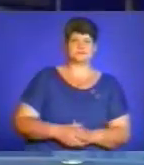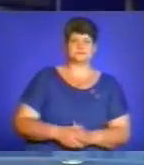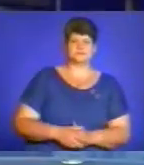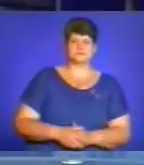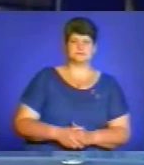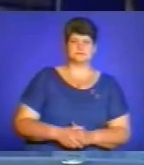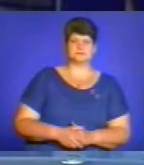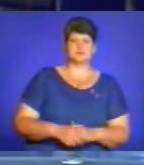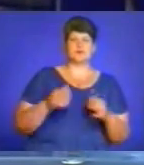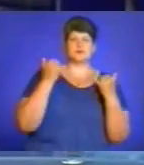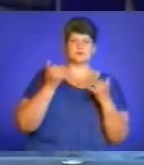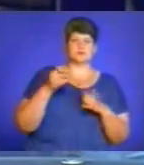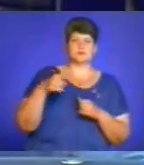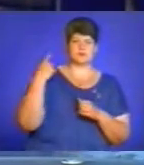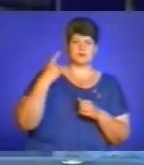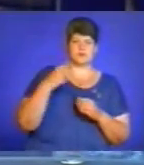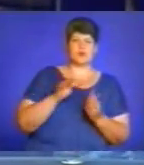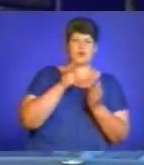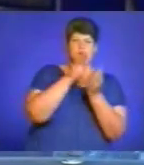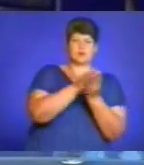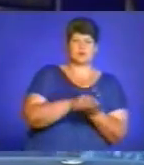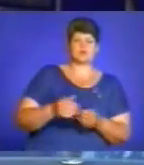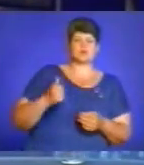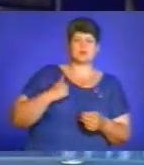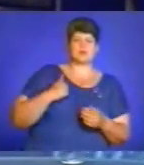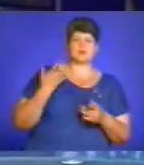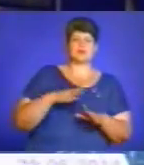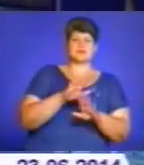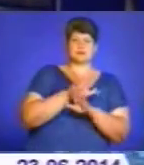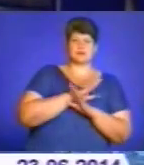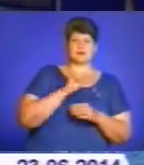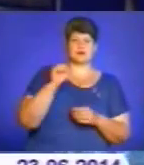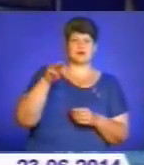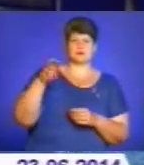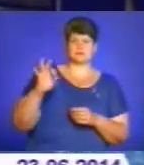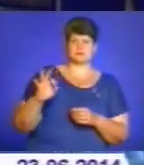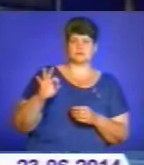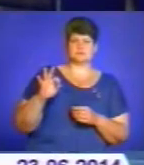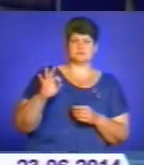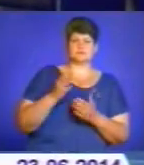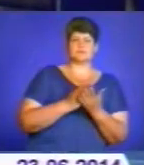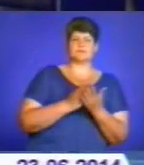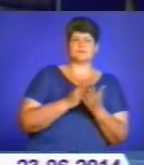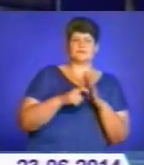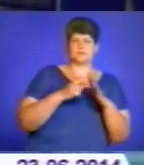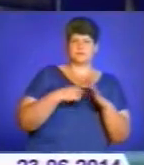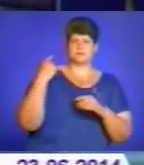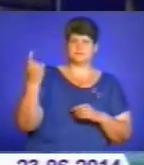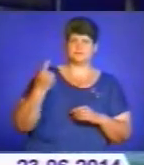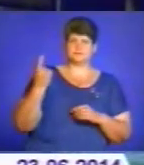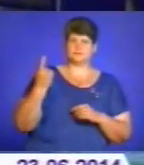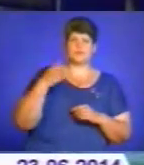Сьогодні на Тернопільщині хоронили солдата, який загинув під час антитерористичної операції на Донеччині.